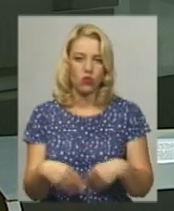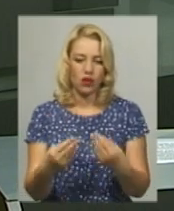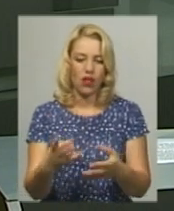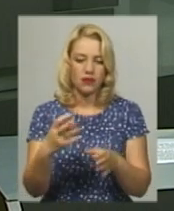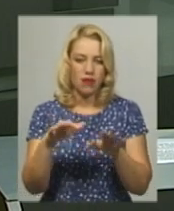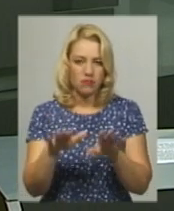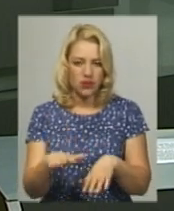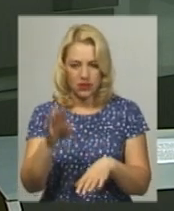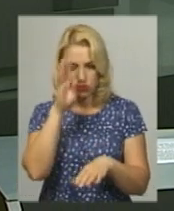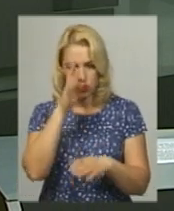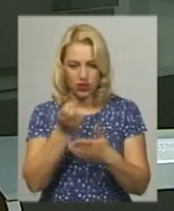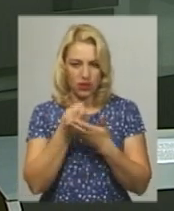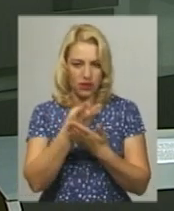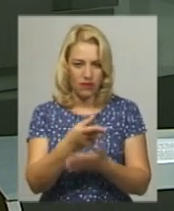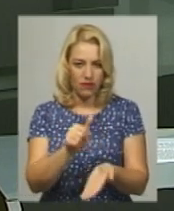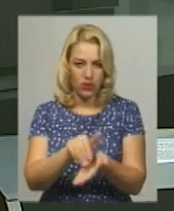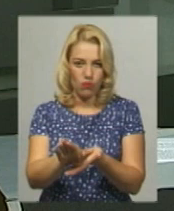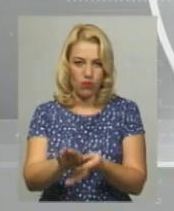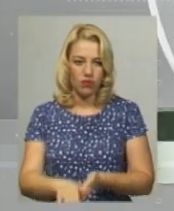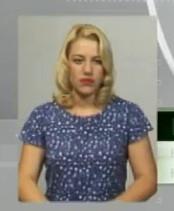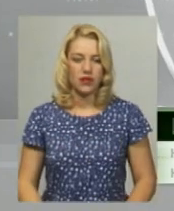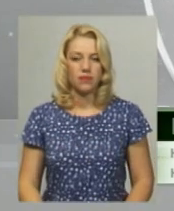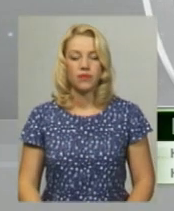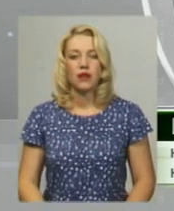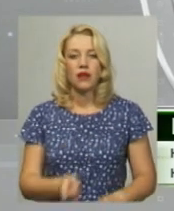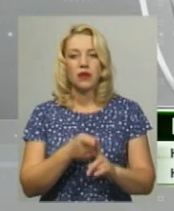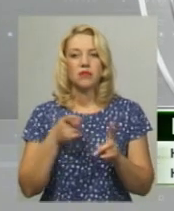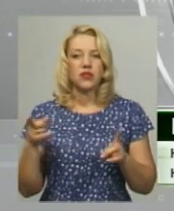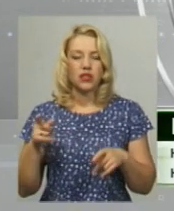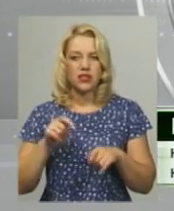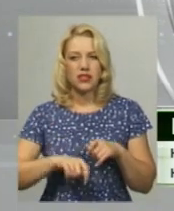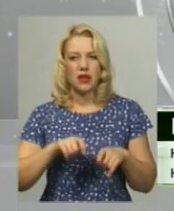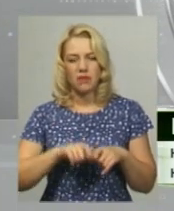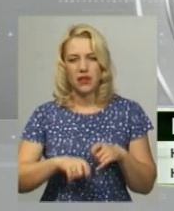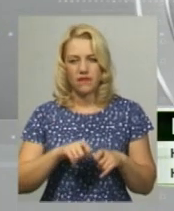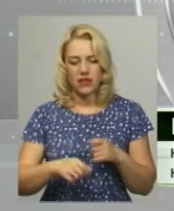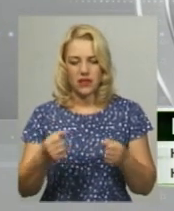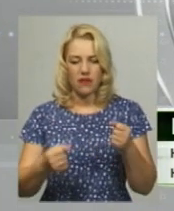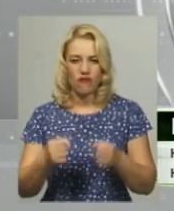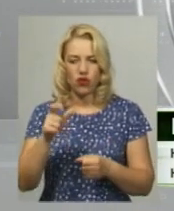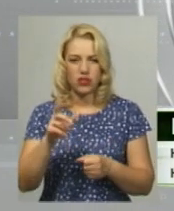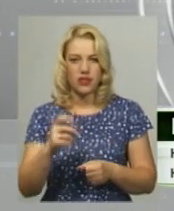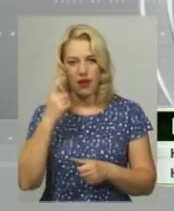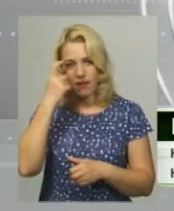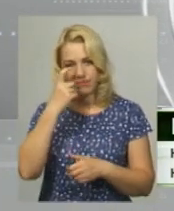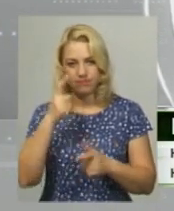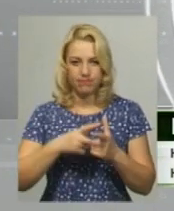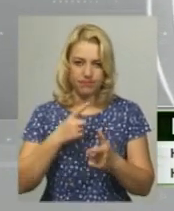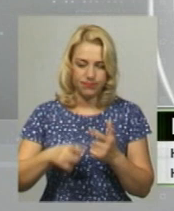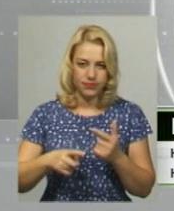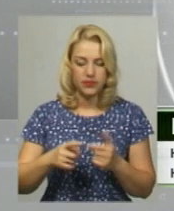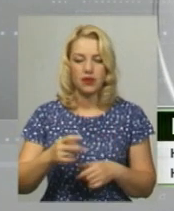госпіталізації чоловік відмовився. Під час перевірки поліцейськими водіями в стані алкогольного сп'яніння, драгер